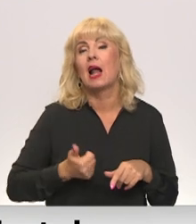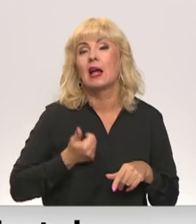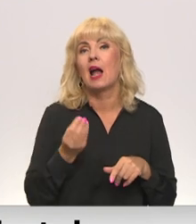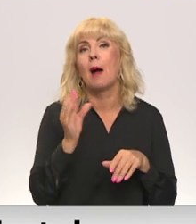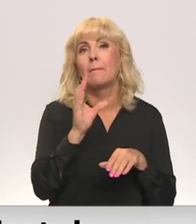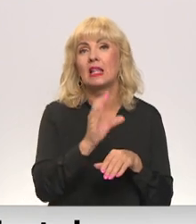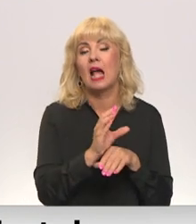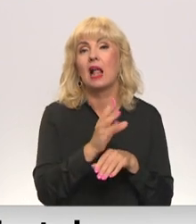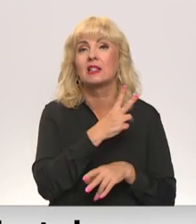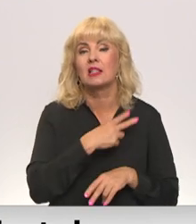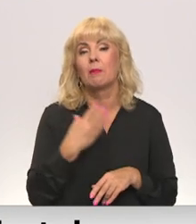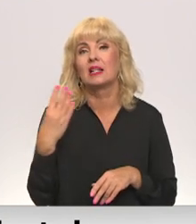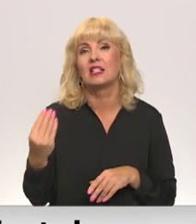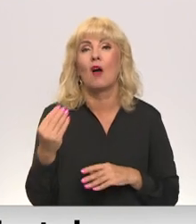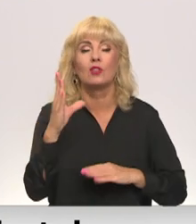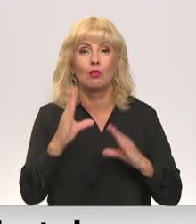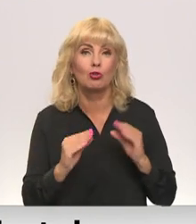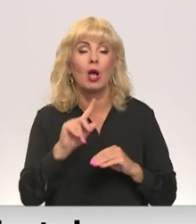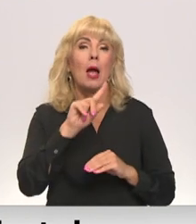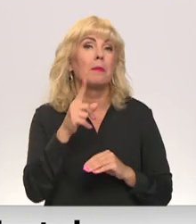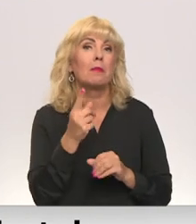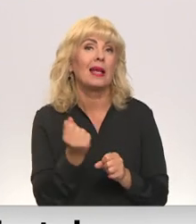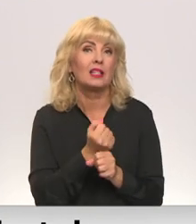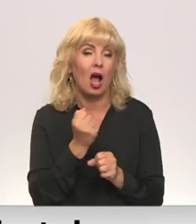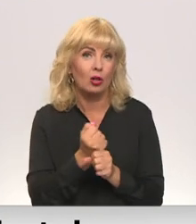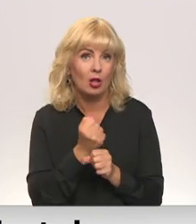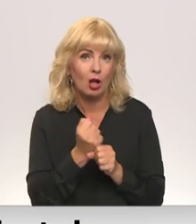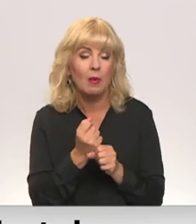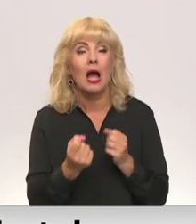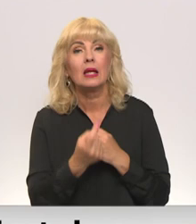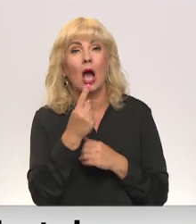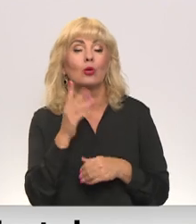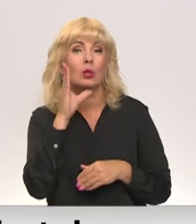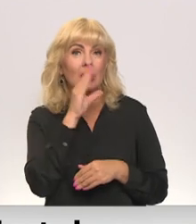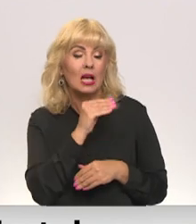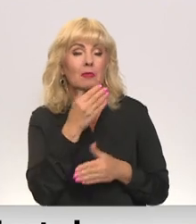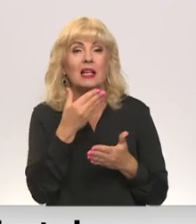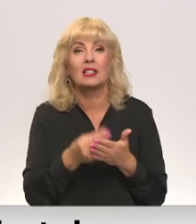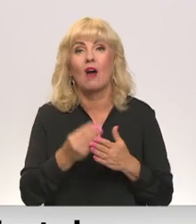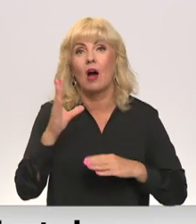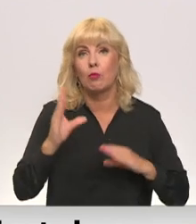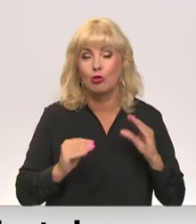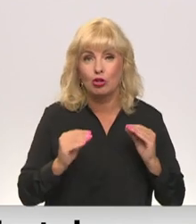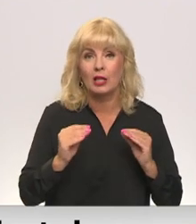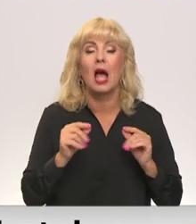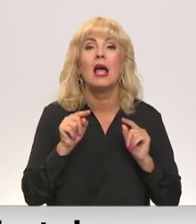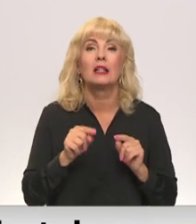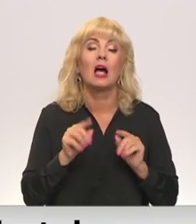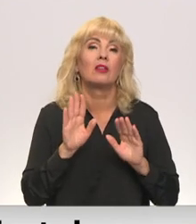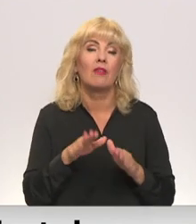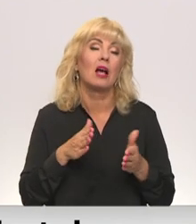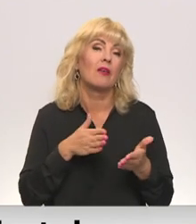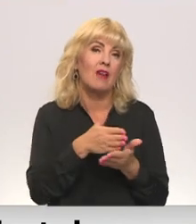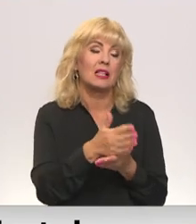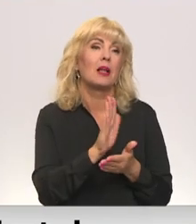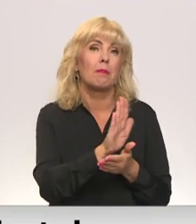savs budžets un iespējams, ka pirmais, kas ir jādara, tas ir jāroda iespējas savā budžetā un tad, protams, var vērsties